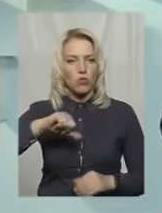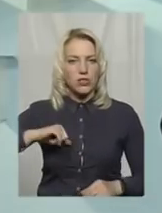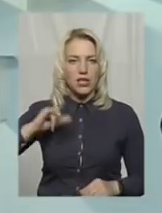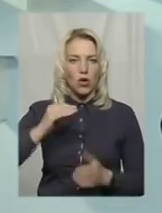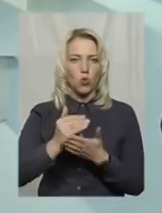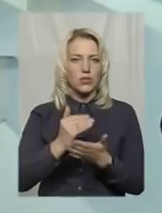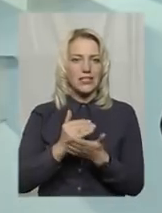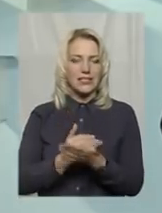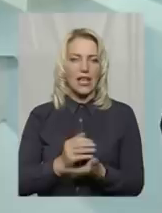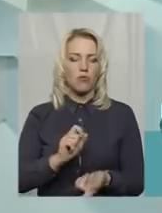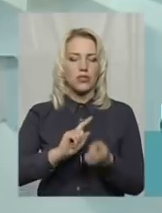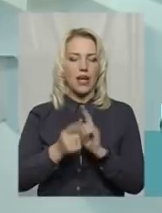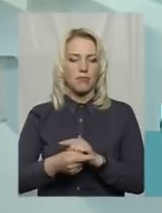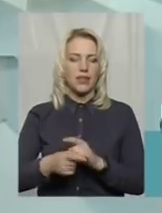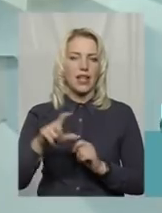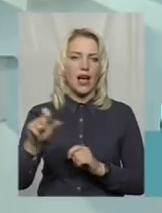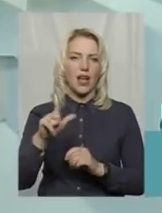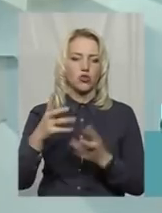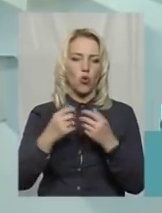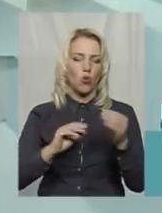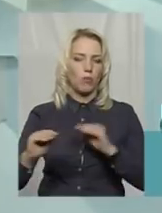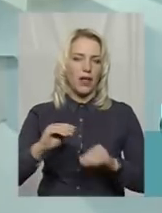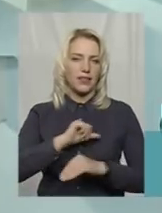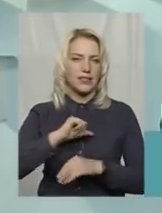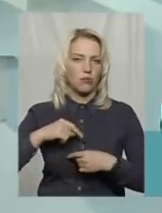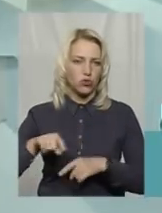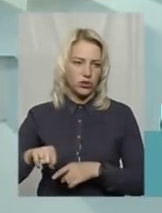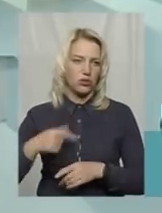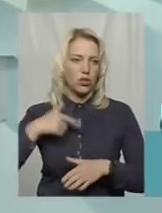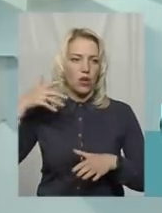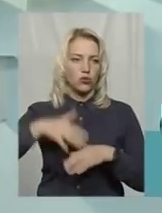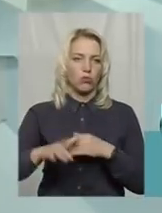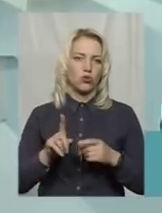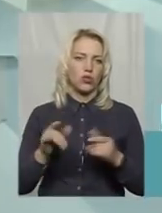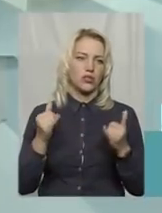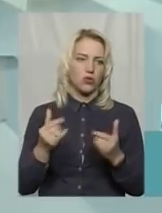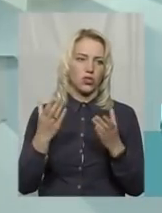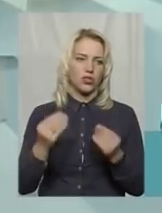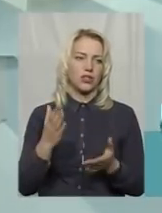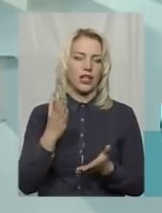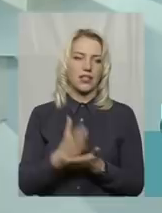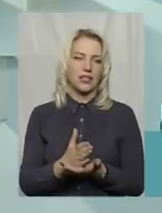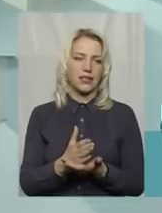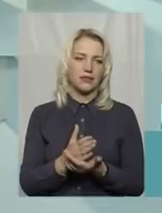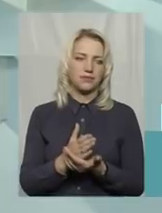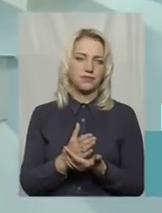систему, як то заміна газового обладнання самостійно. Я розумію, що на сьогоднішній день є певна